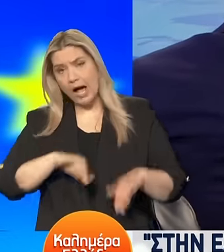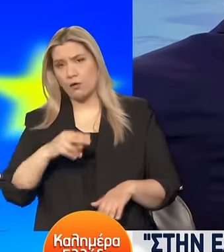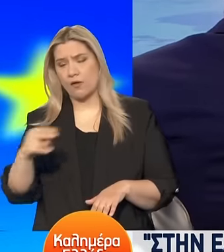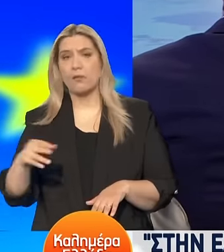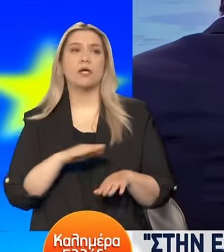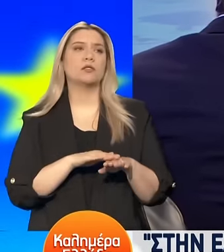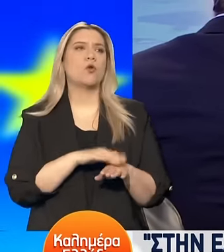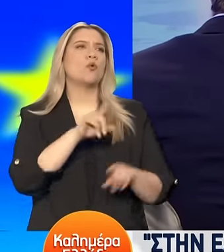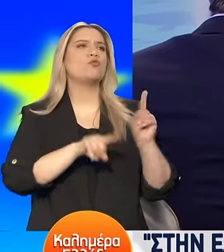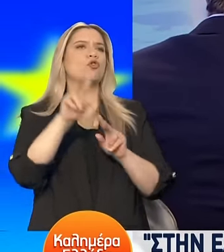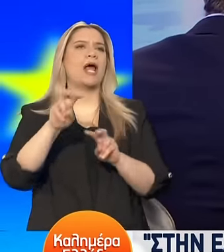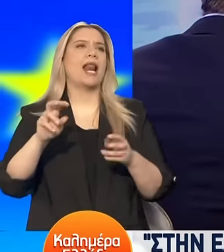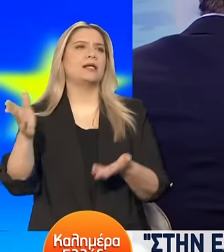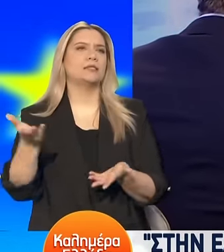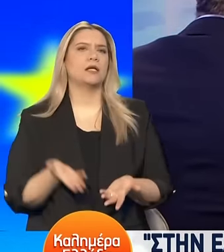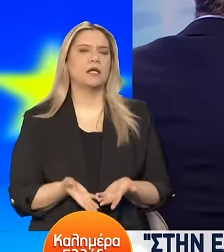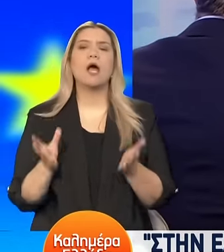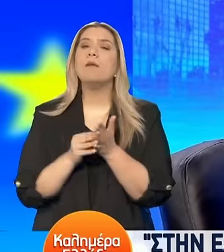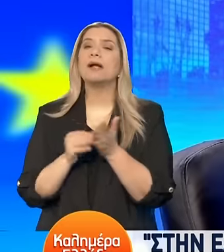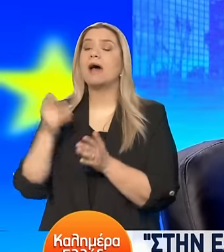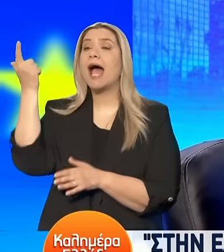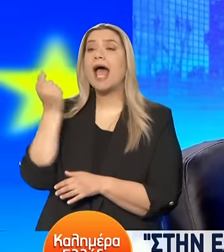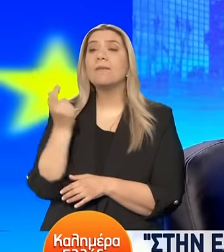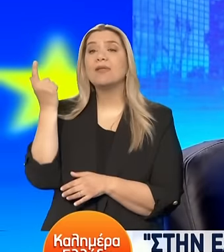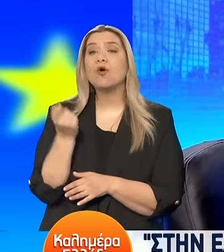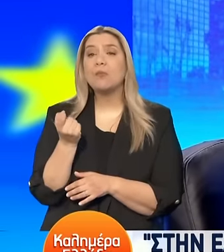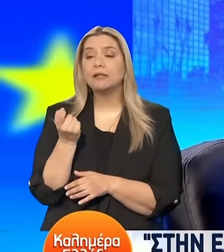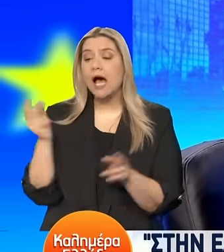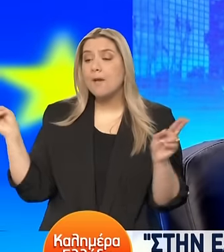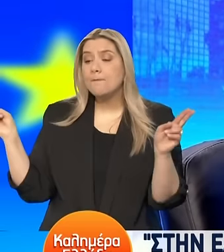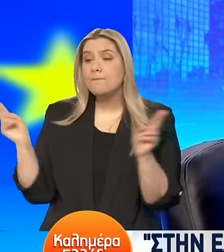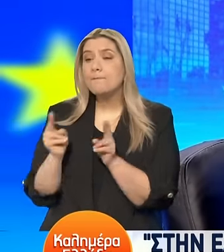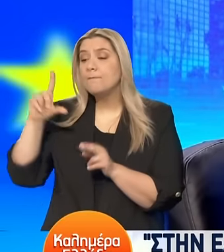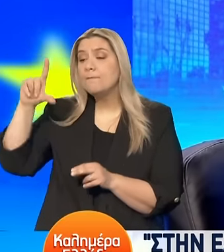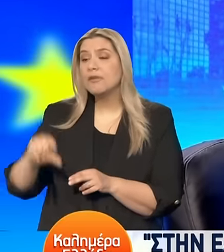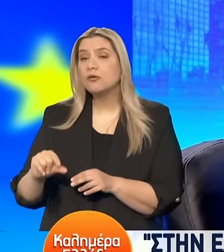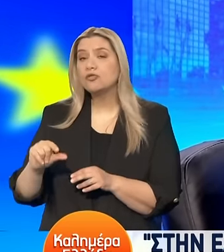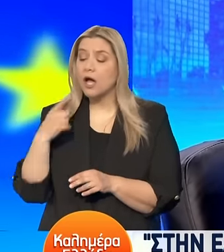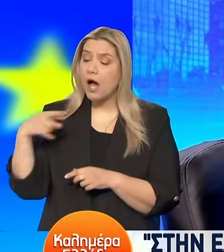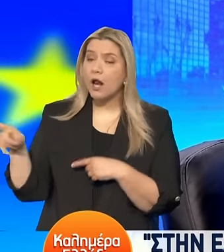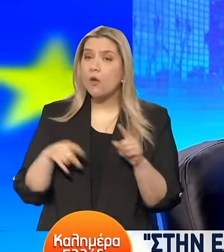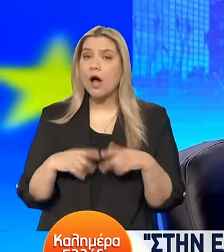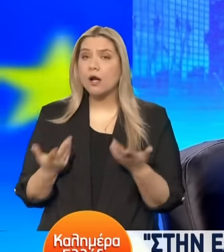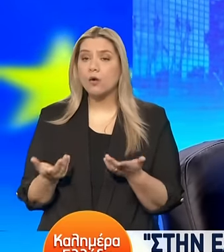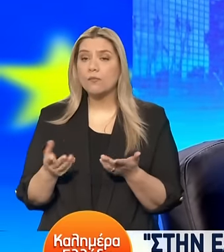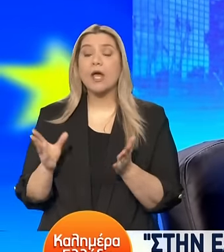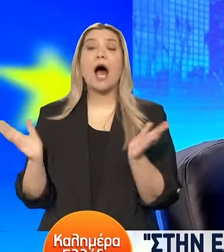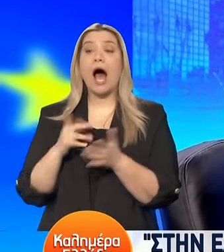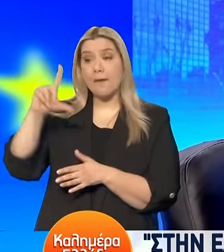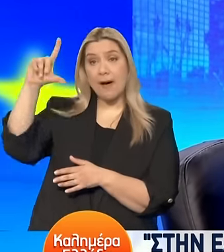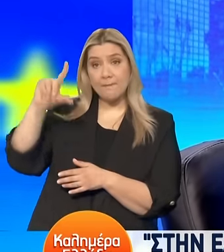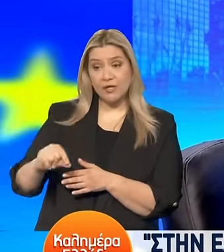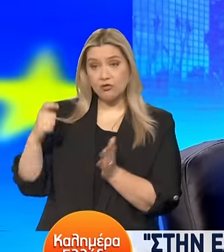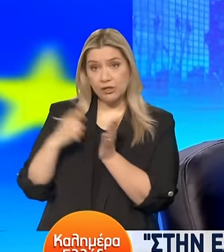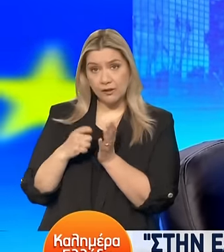Μισό λεπτό. Ή ποια επιδόματα θα πρέπει να μειώσουμε. Μιλάμε για δύο διαφορετικά πράγματα. Θα περάσει η μείωση της τιμής στο